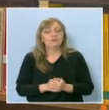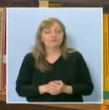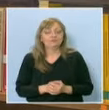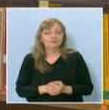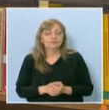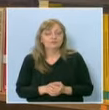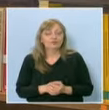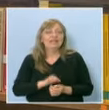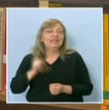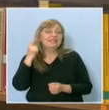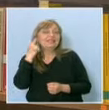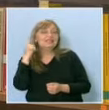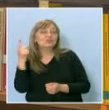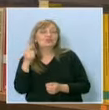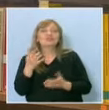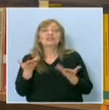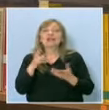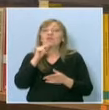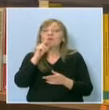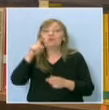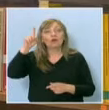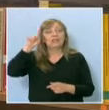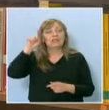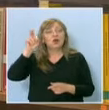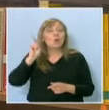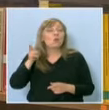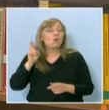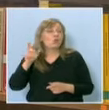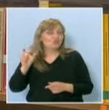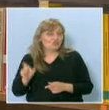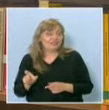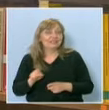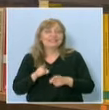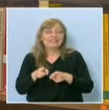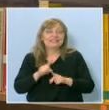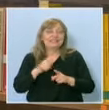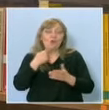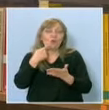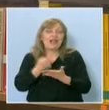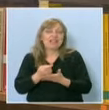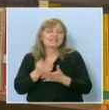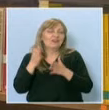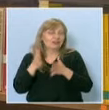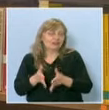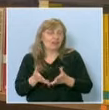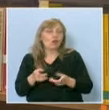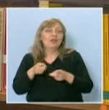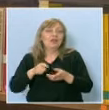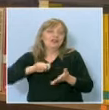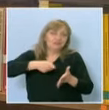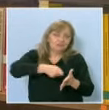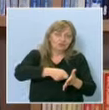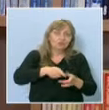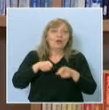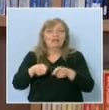И да слушате какво ви казва госпожата, защото тя не ви го казва излишно. Или за да ви турмози, тя ви го казва,